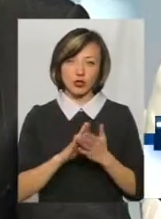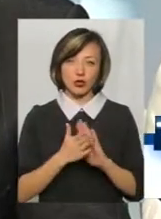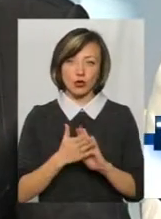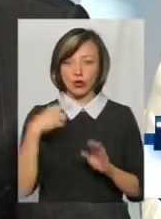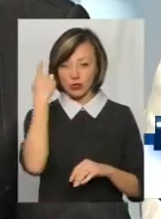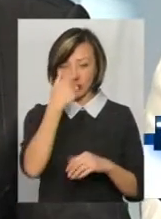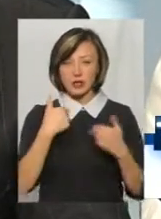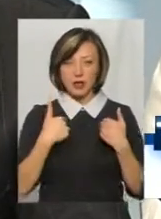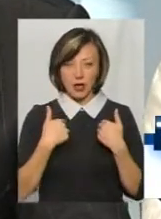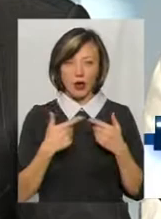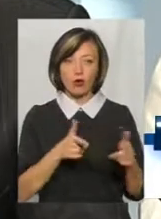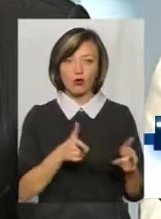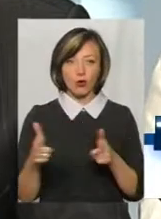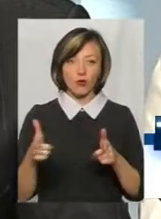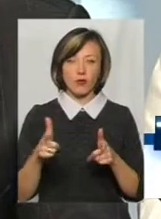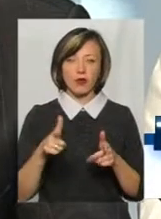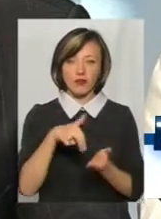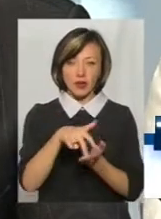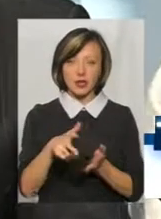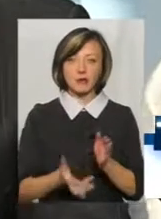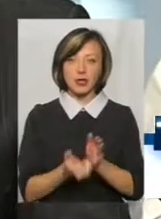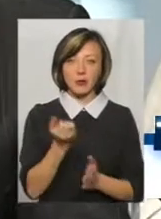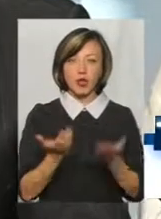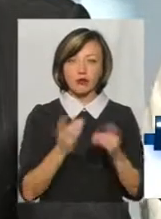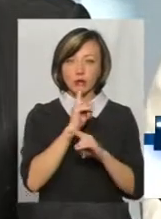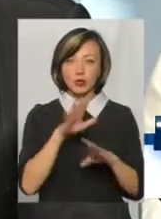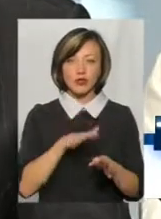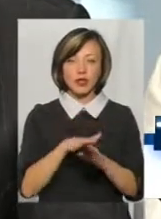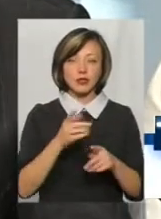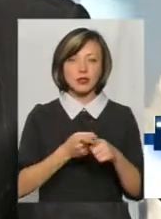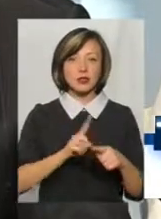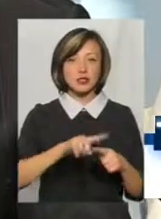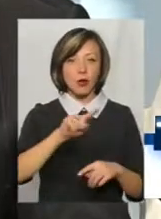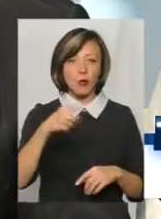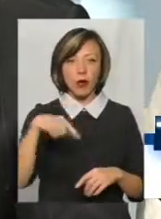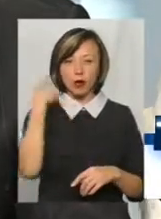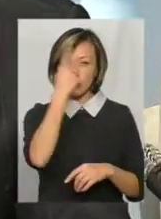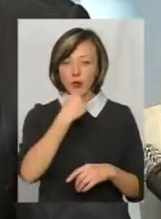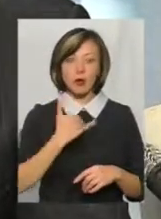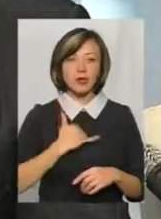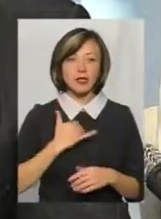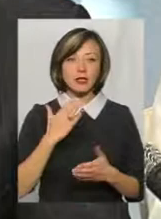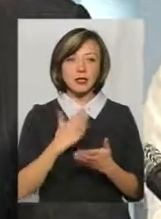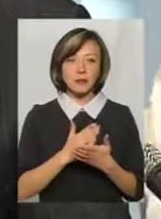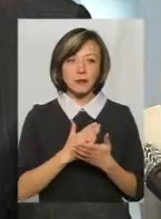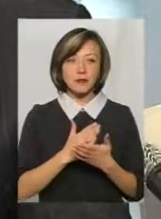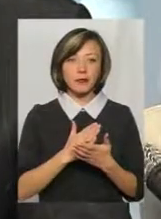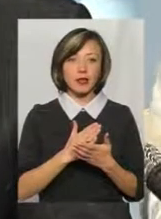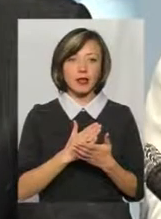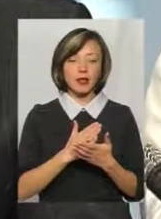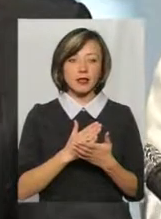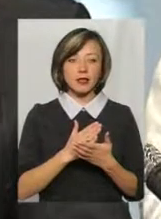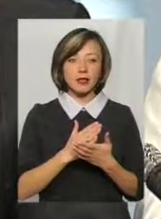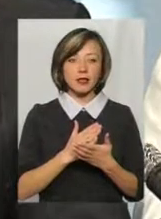Особисто я, звичайно, готова вийти і підтримувати. Якщо не будуть виконані ці вимоги, особисто, в мене є 100 ще там